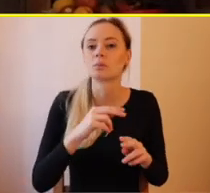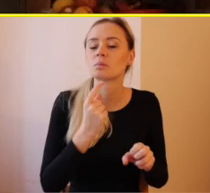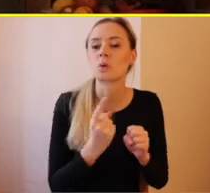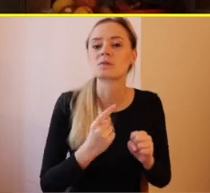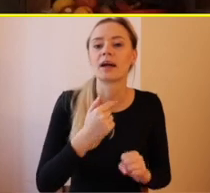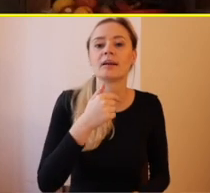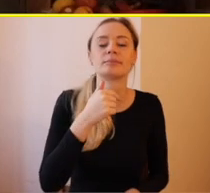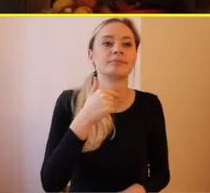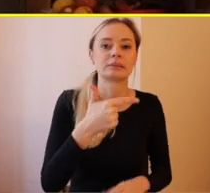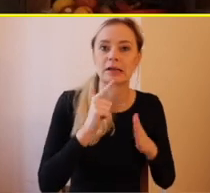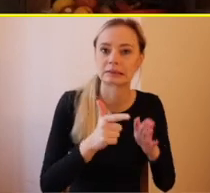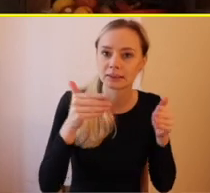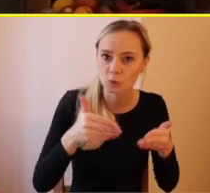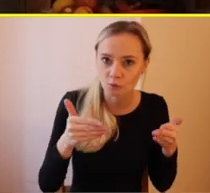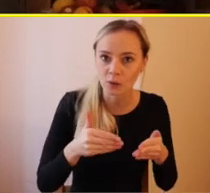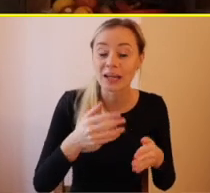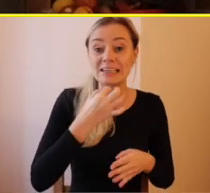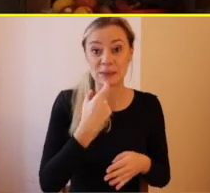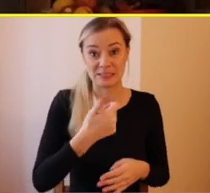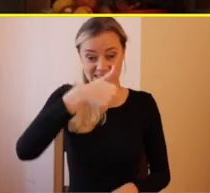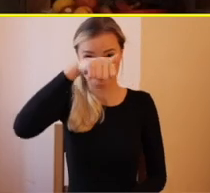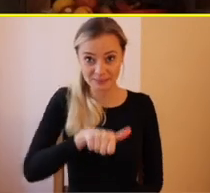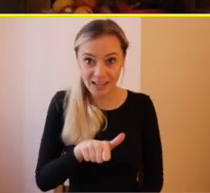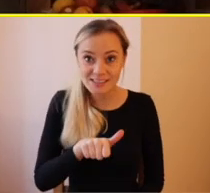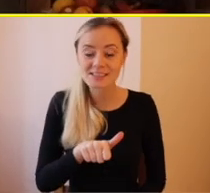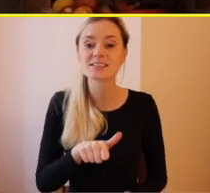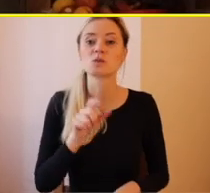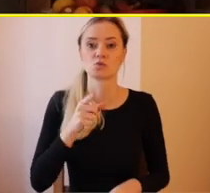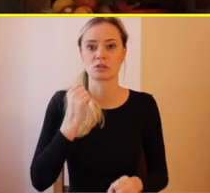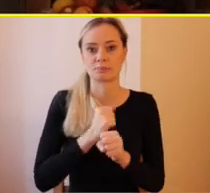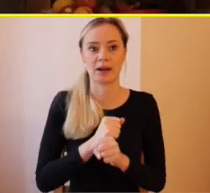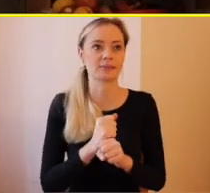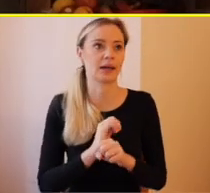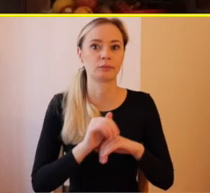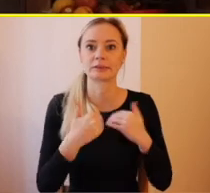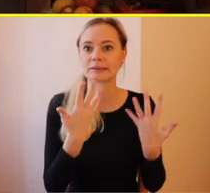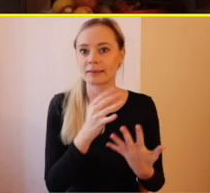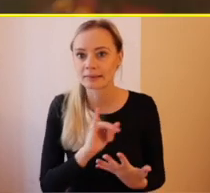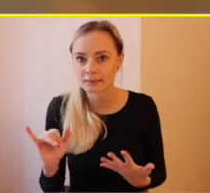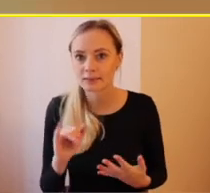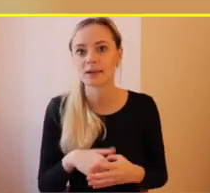pracovať 10 rokov vo firme. Každá krajina má svoje plusy a mínusy.